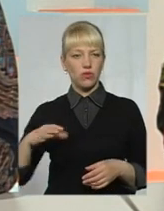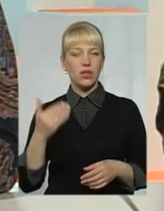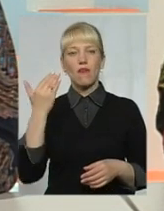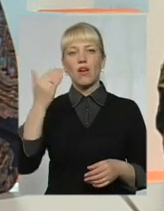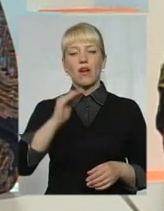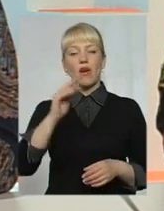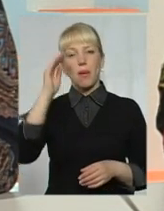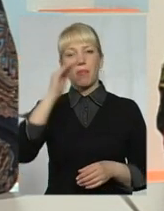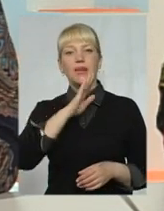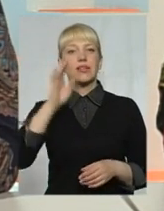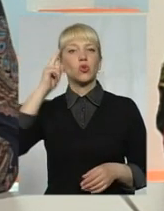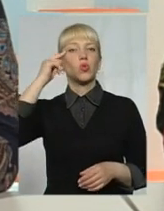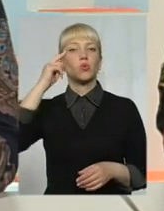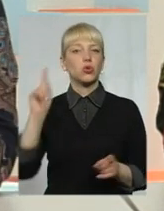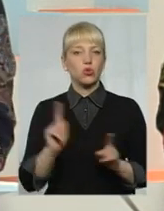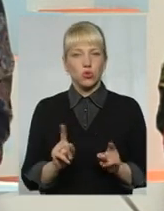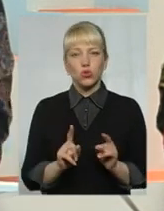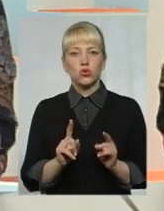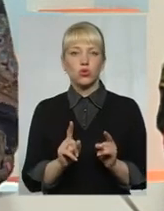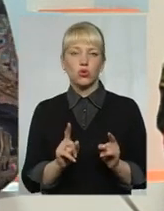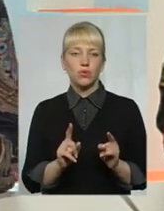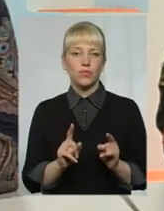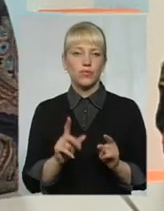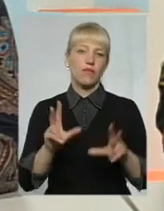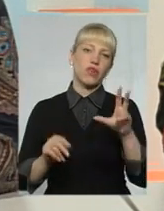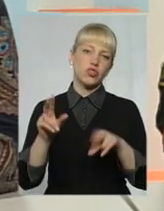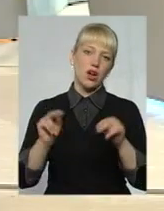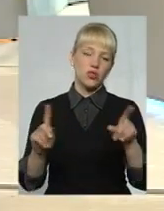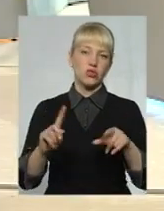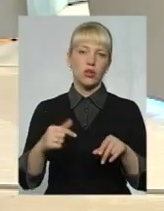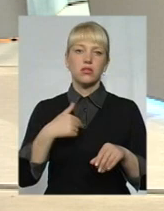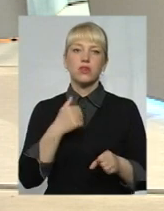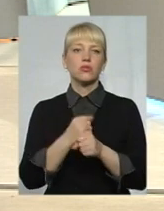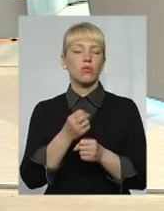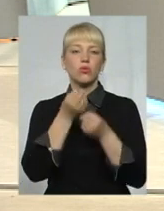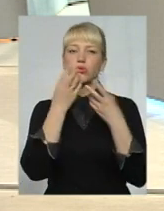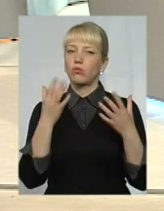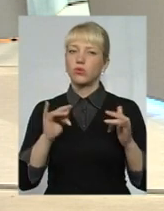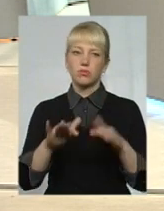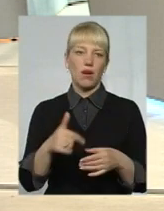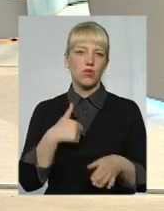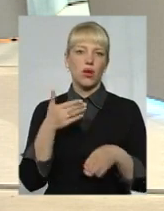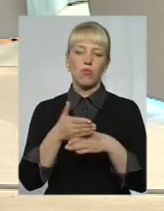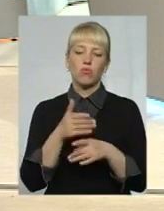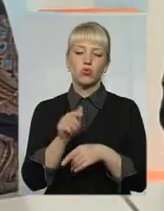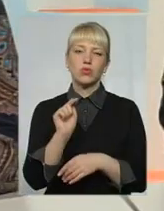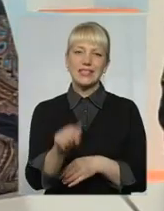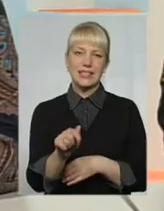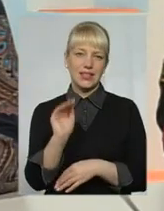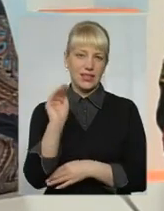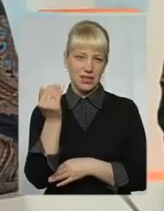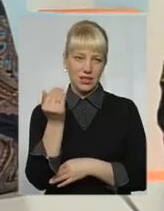думають, що більшість батьків вважає, що я зроблю дуже добру справу, я допоможу самі цій дитині,